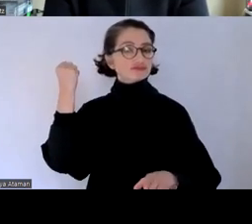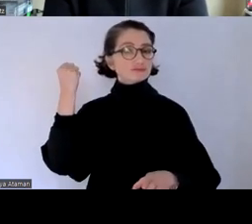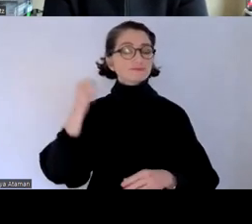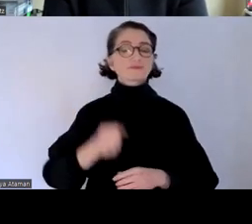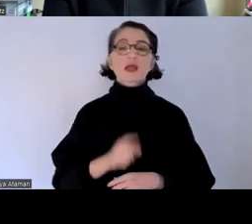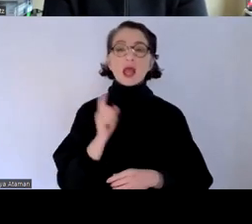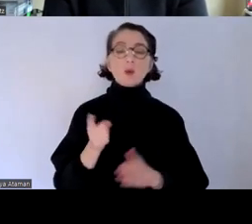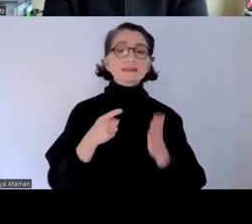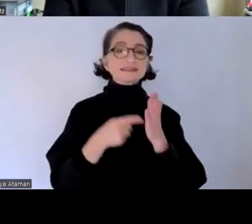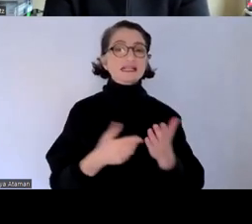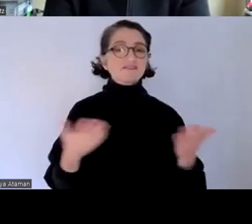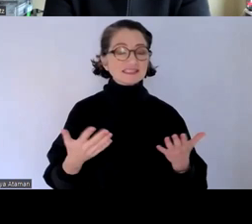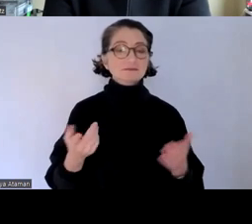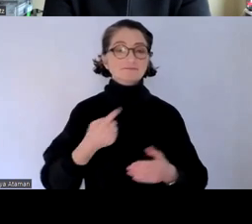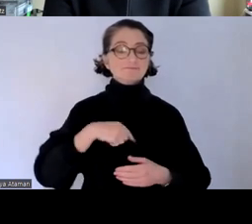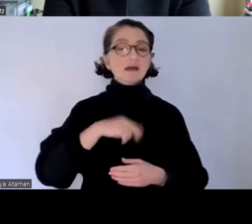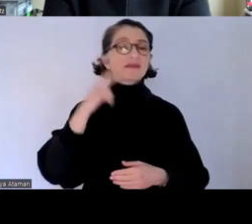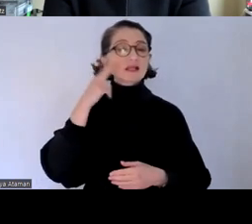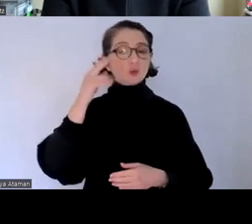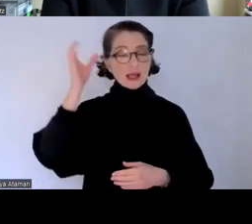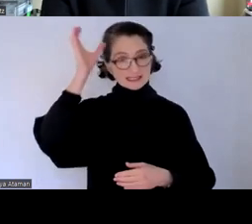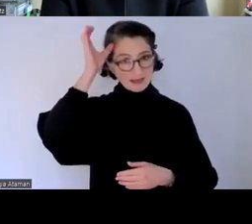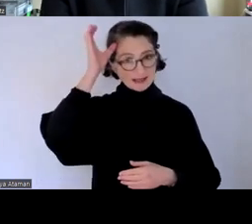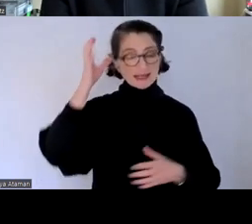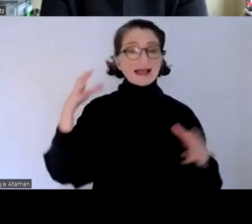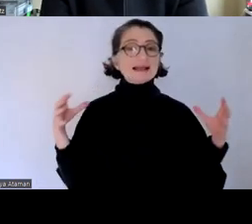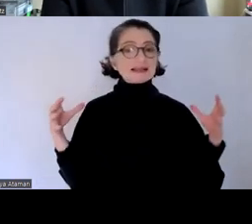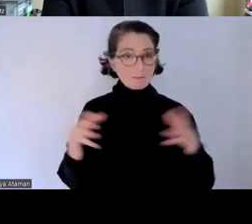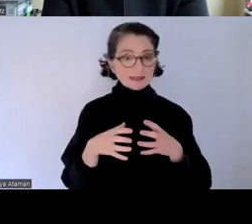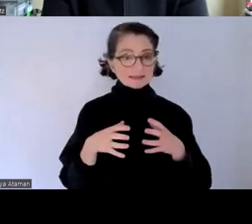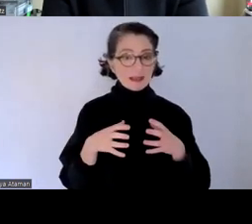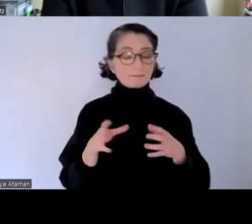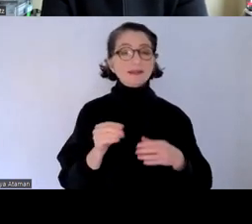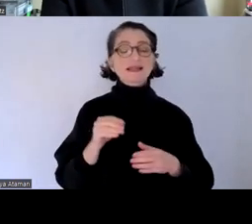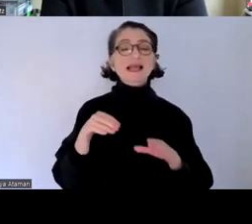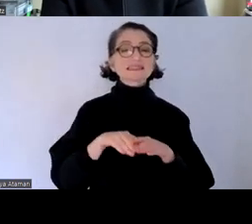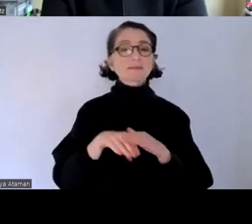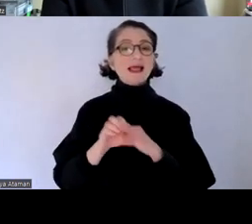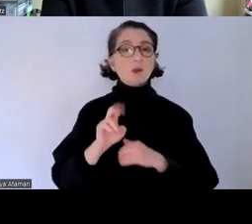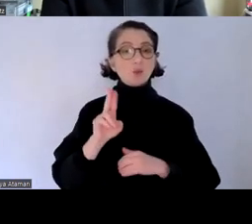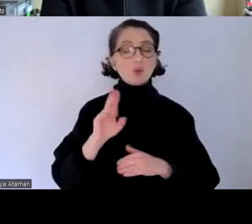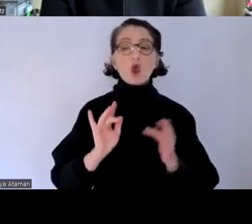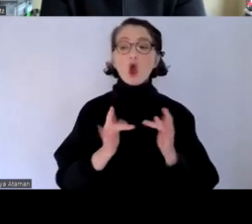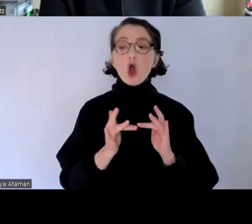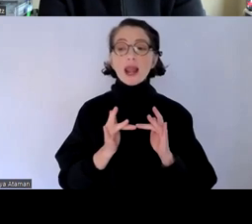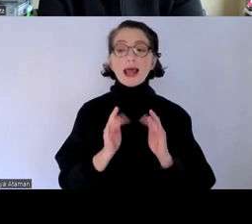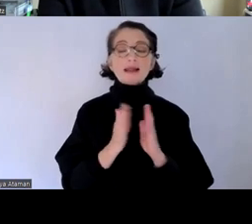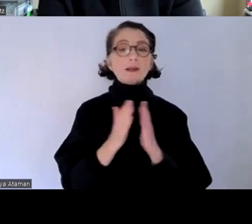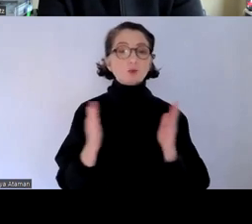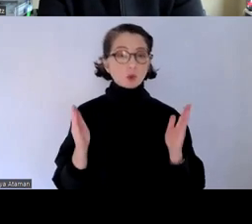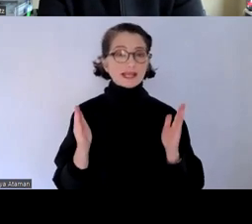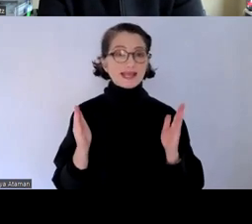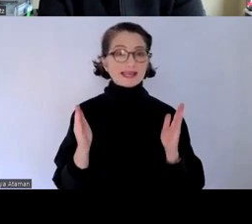darum dass wir als nationale experten gemeinsam mit ssassel eu eine online bibliothek von